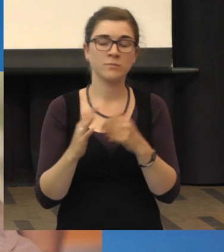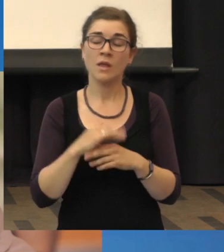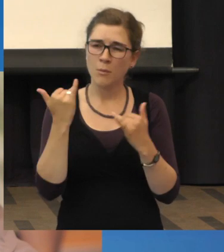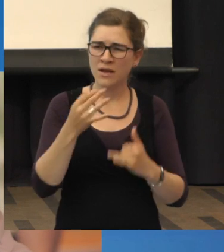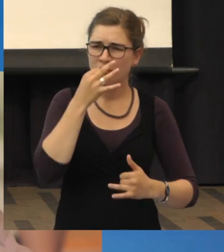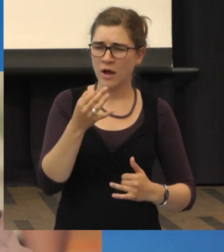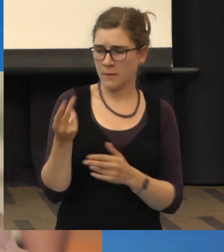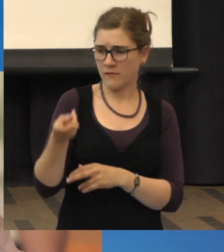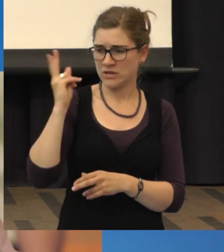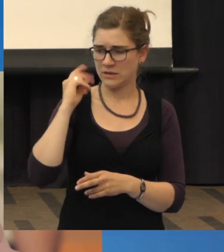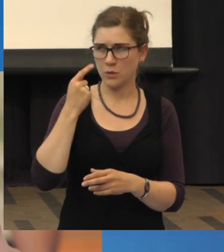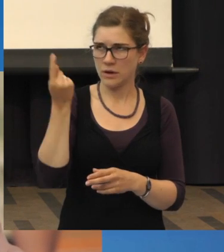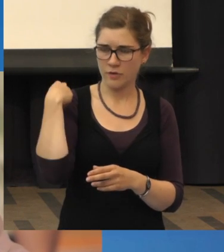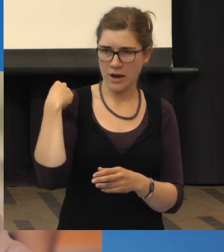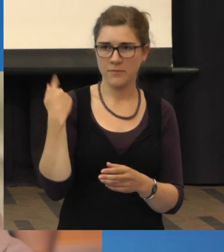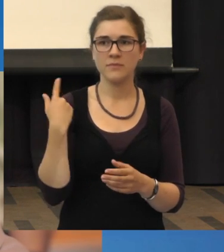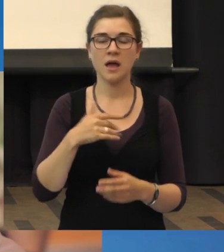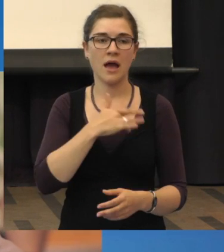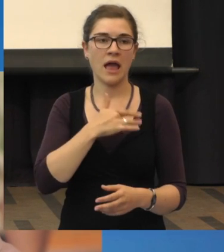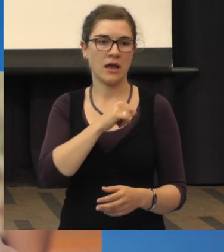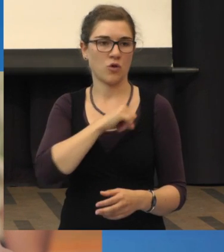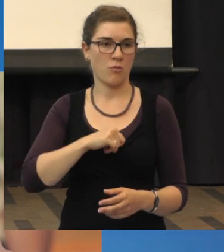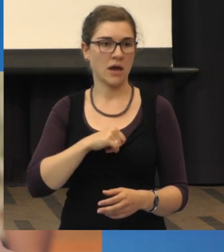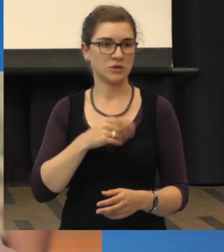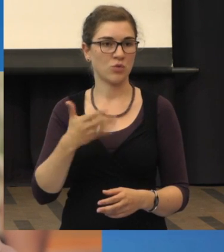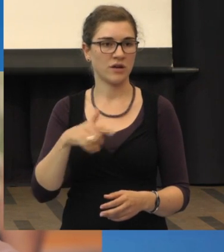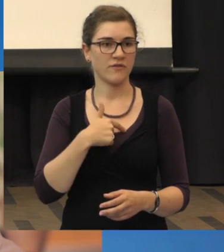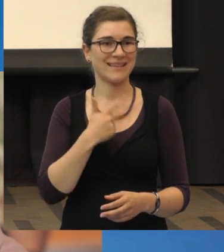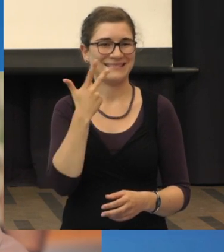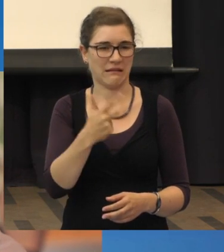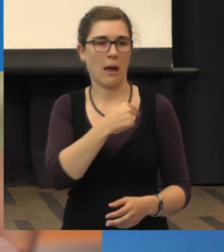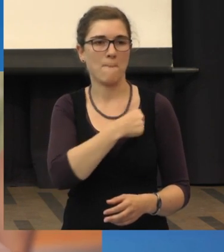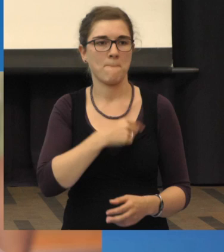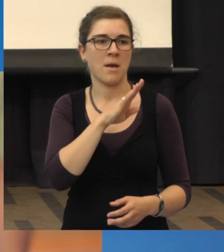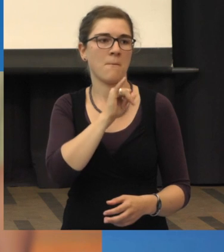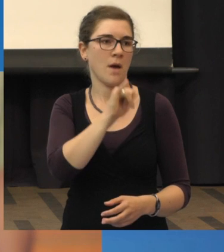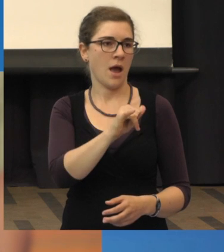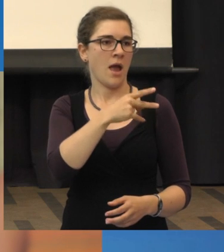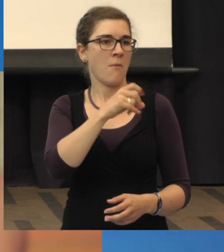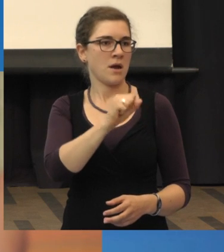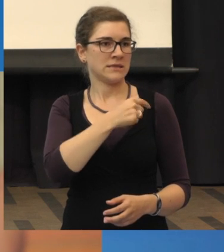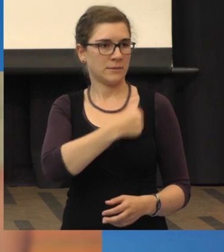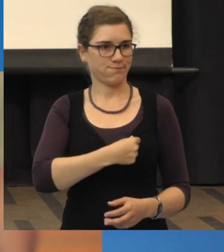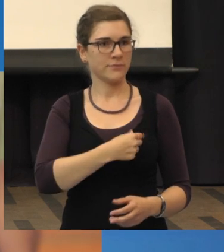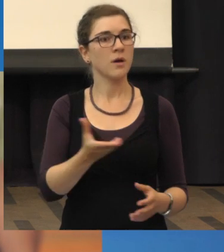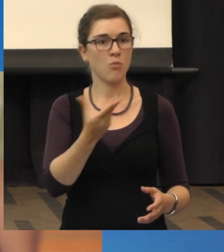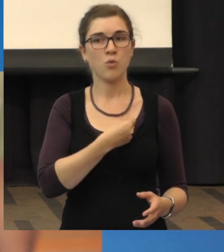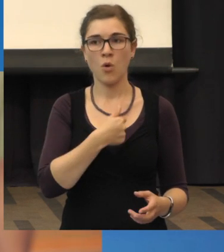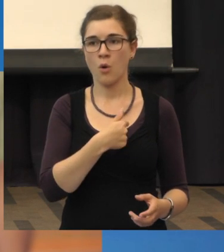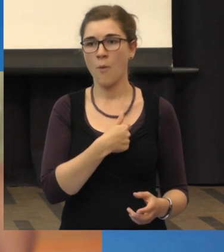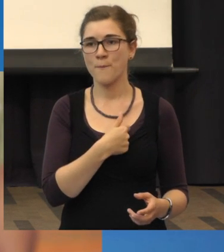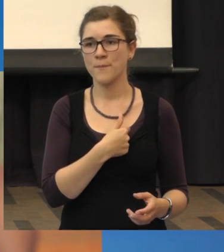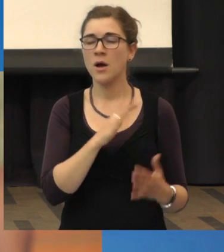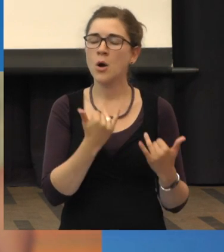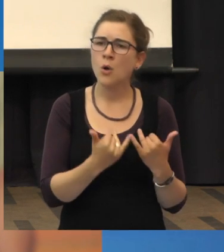habe voriges Jahr eine Herzoperation gehabt und habe drei Beipässe gekriegt und die Frage war dazu,